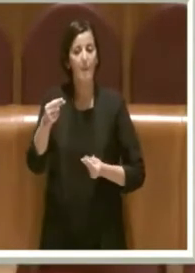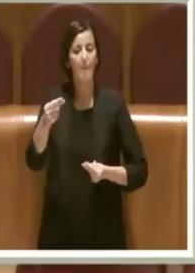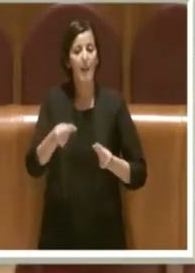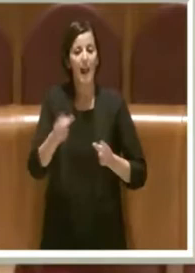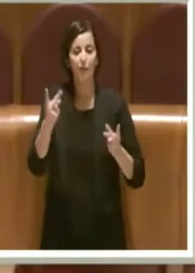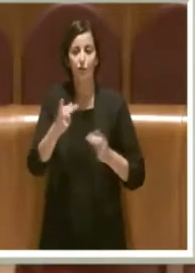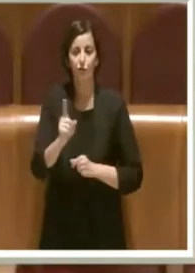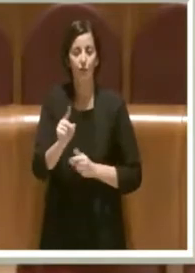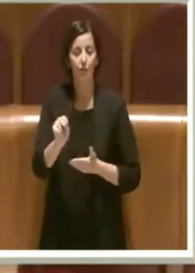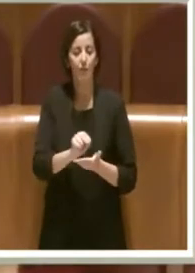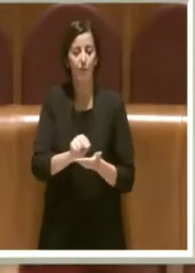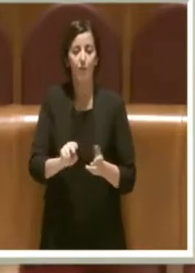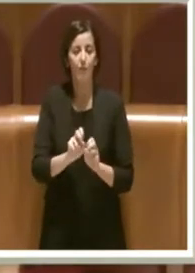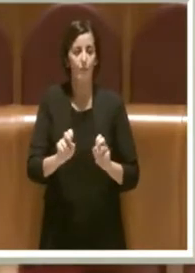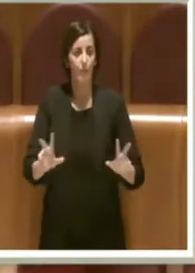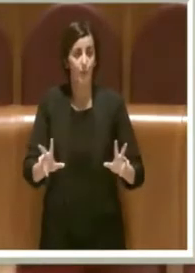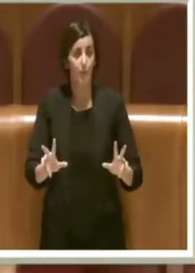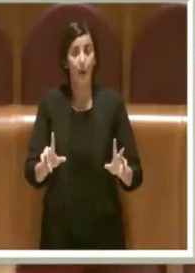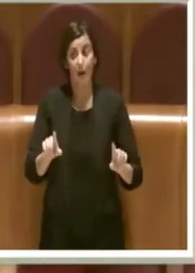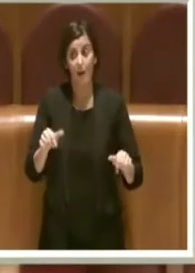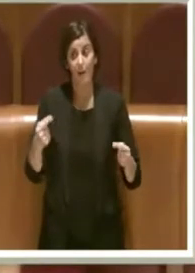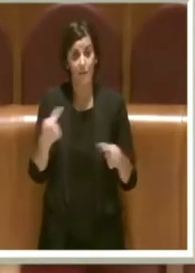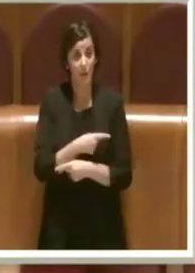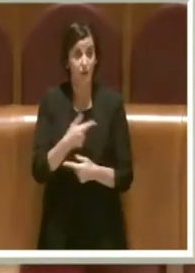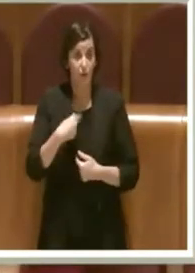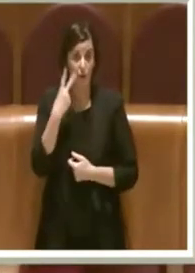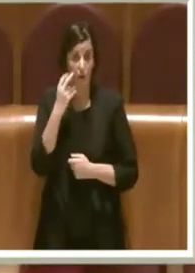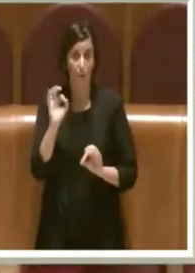veritieri che sono quelli che noi abbiamo trovato.